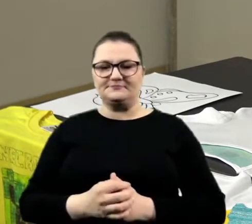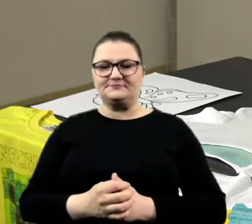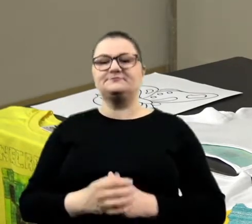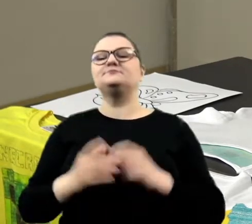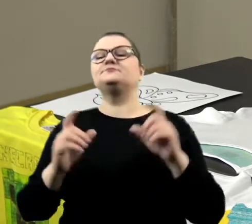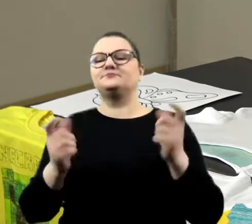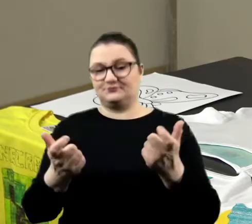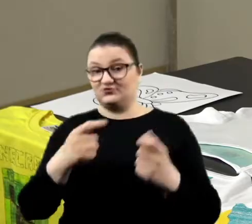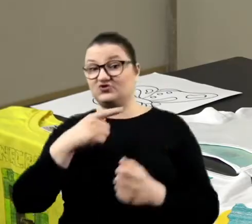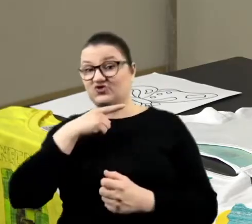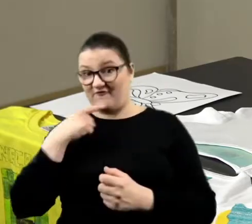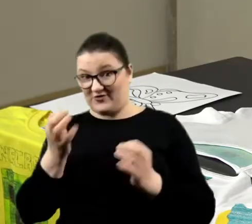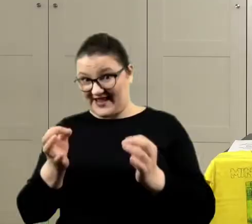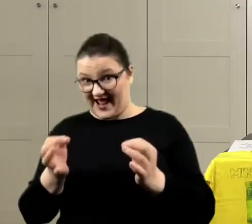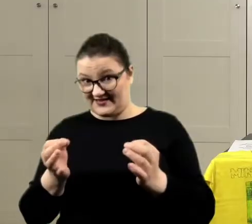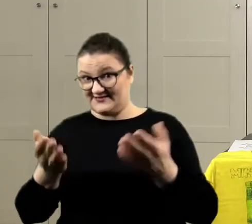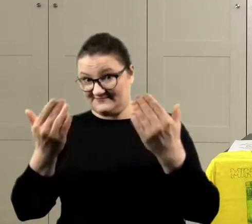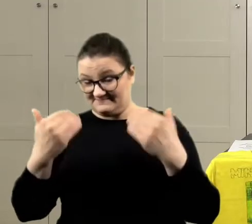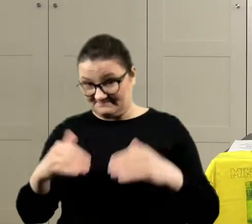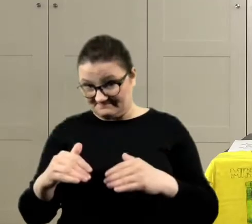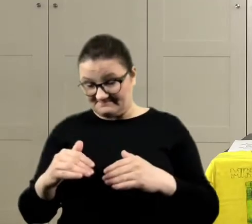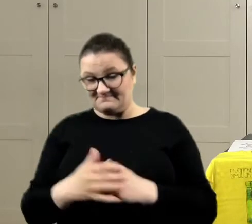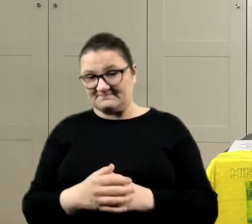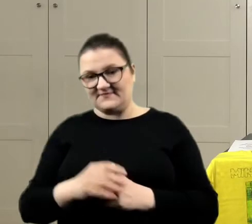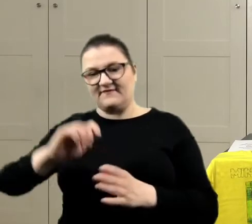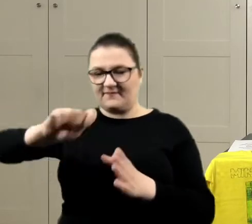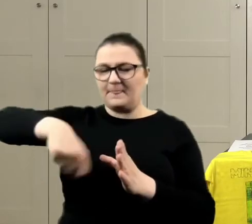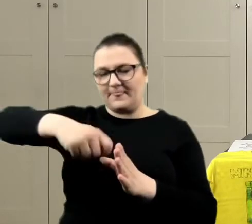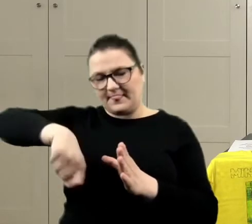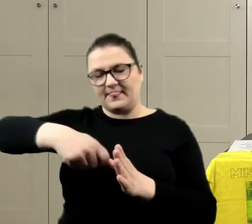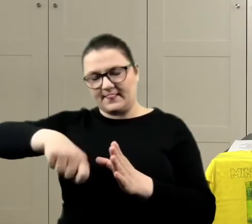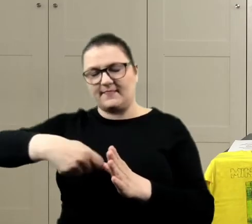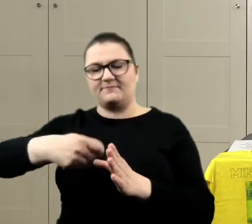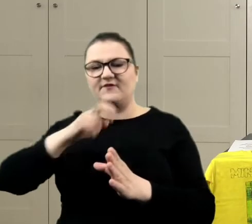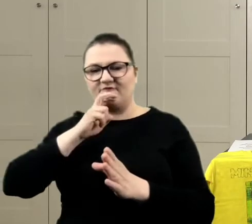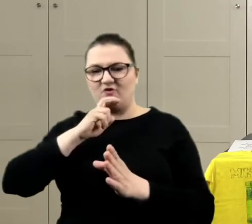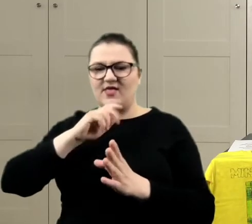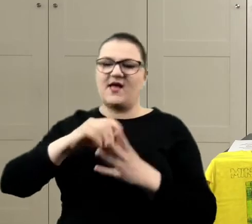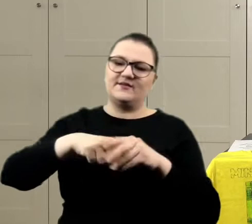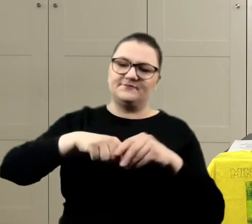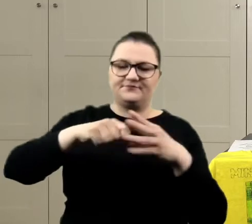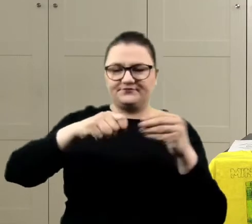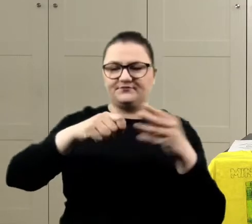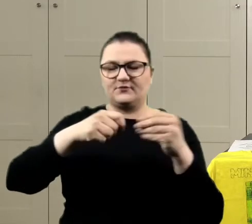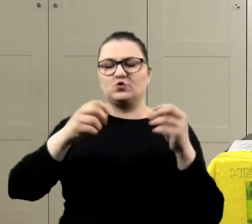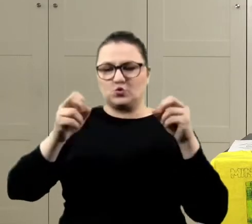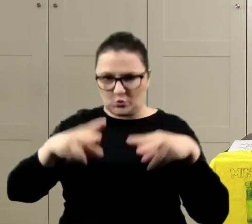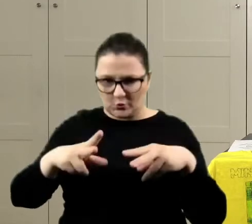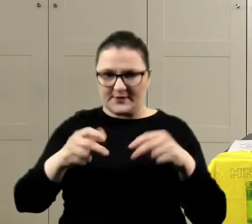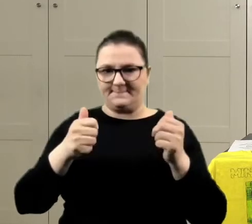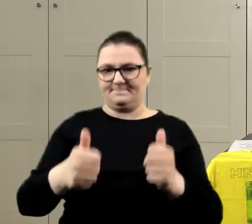co? Czerwony musimy teraz zabrać. To wytrzyj, wytrzyj do wody i wycieramy. Mhm.